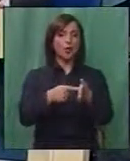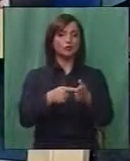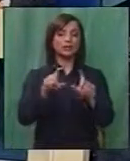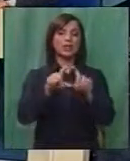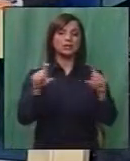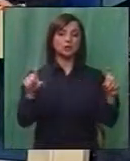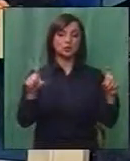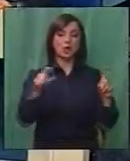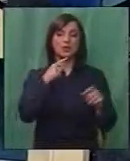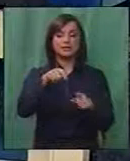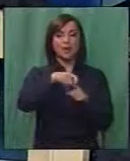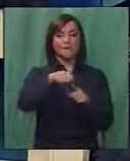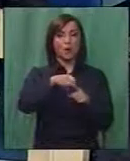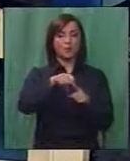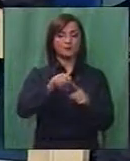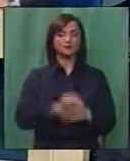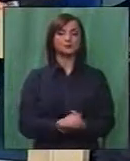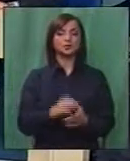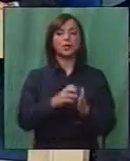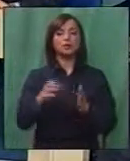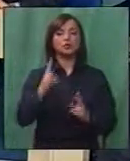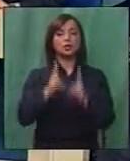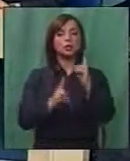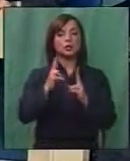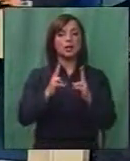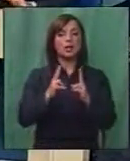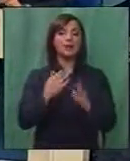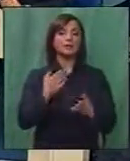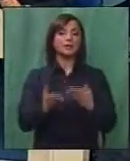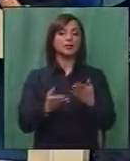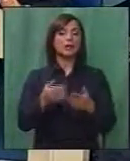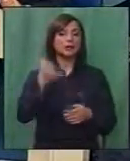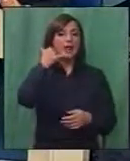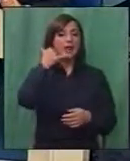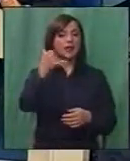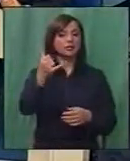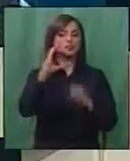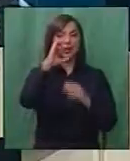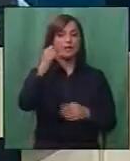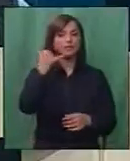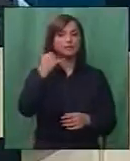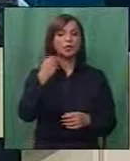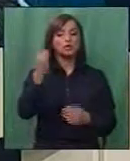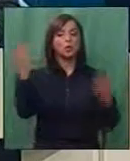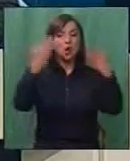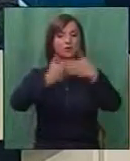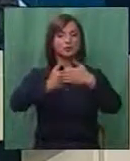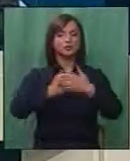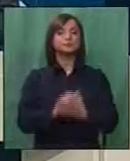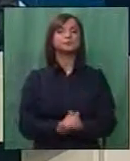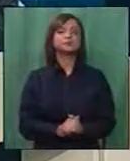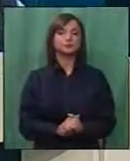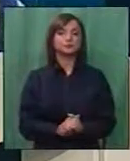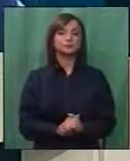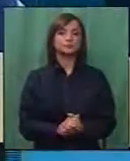институциите како да се поправат. Продолжим дискусијата, би предлагал да отключиме гледач. Добро вечер. Добро